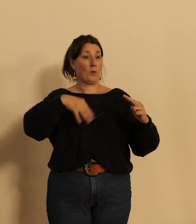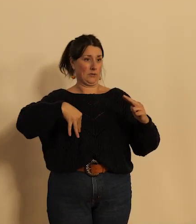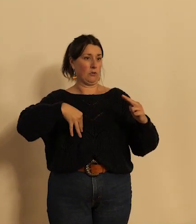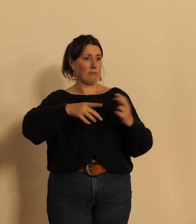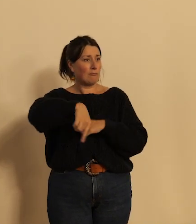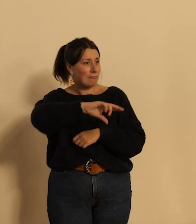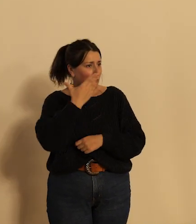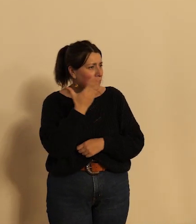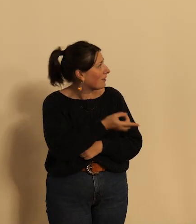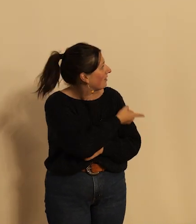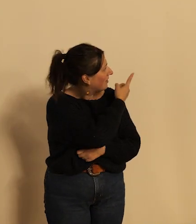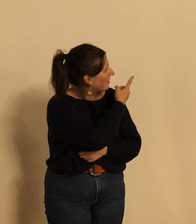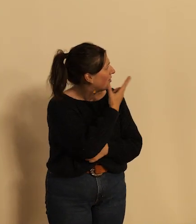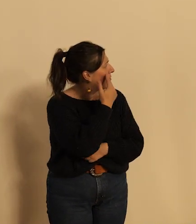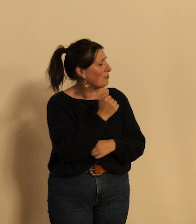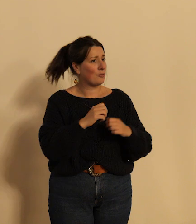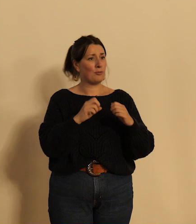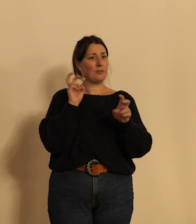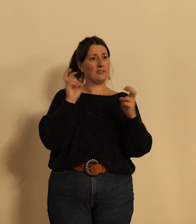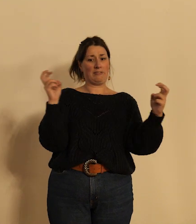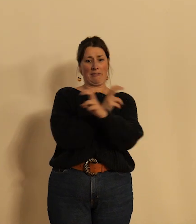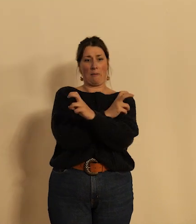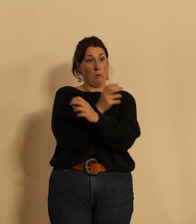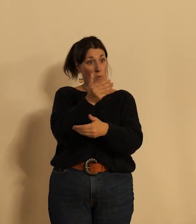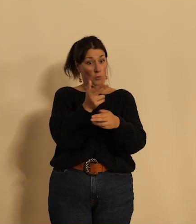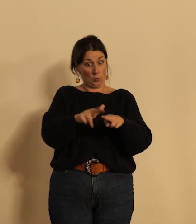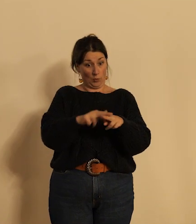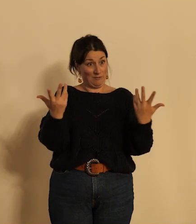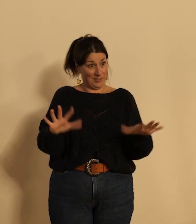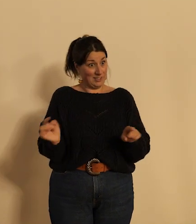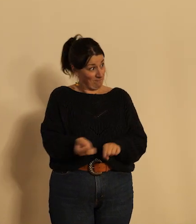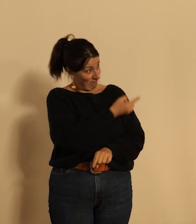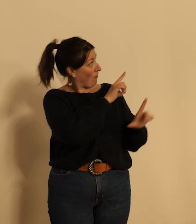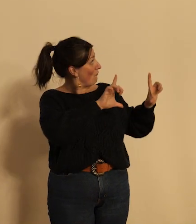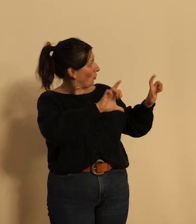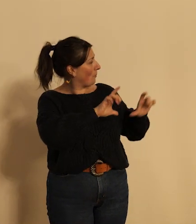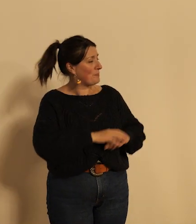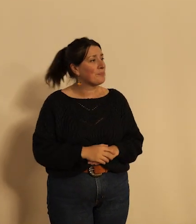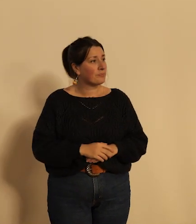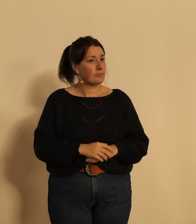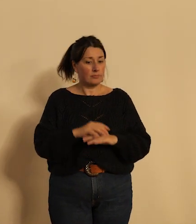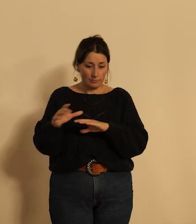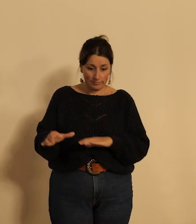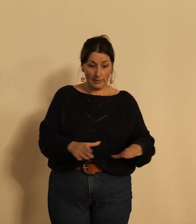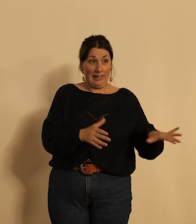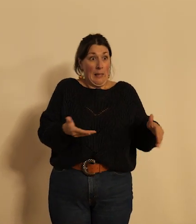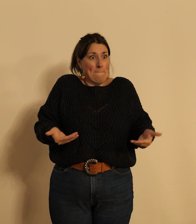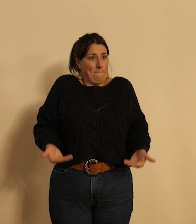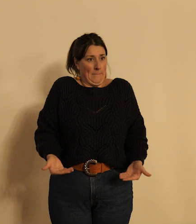c'est après la construction de la rame de tramway la ligne de tramway et puis aujourd'hui